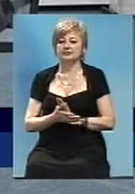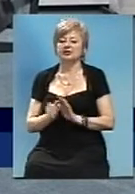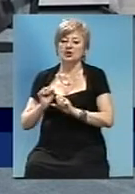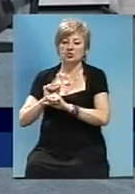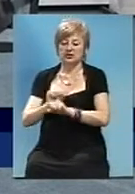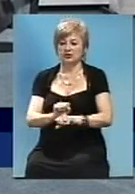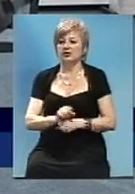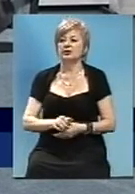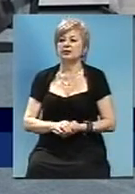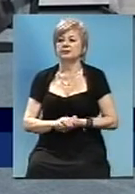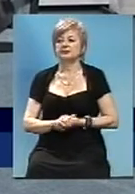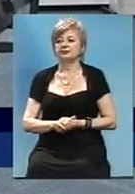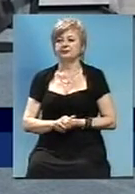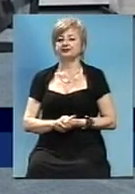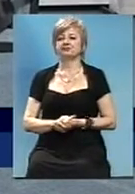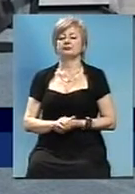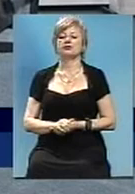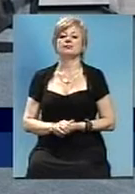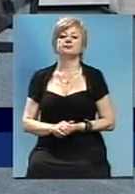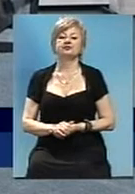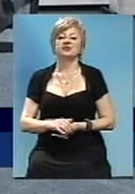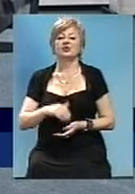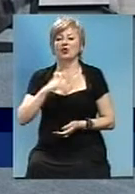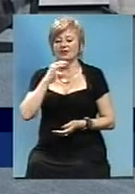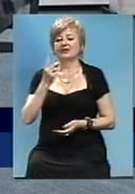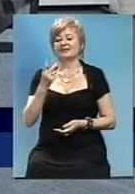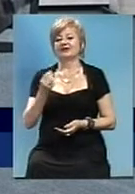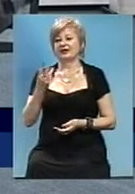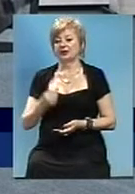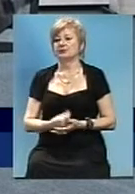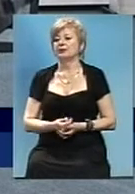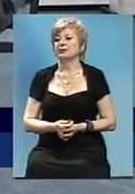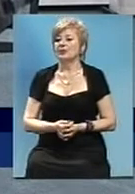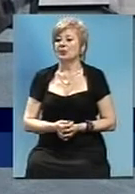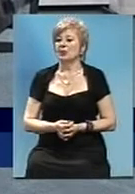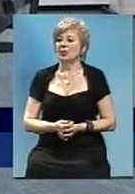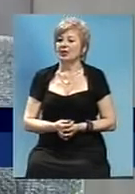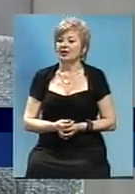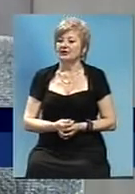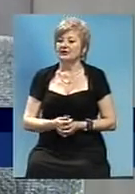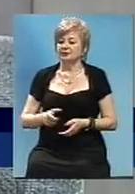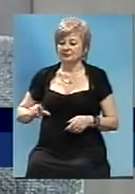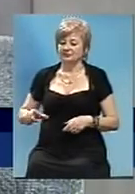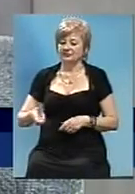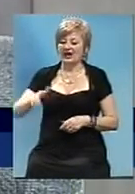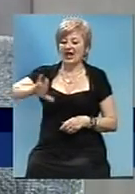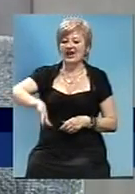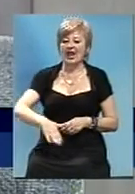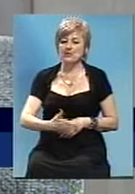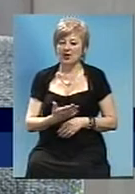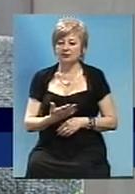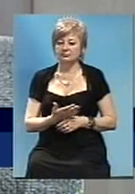ремонту. Зрозуміло. Хватається на 2-3 дня. Дякую. Гребля. Да, к сожалению,